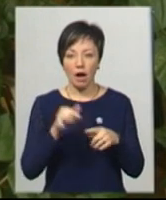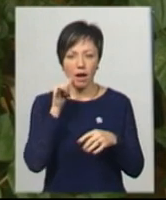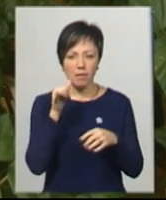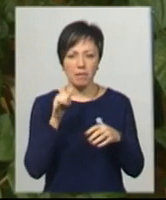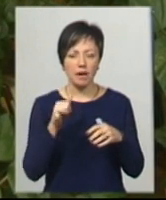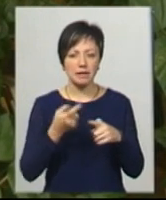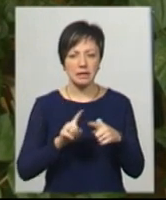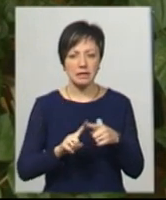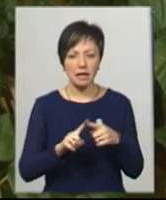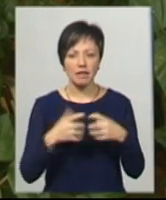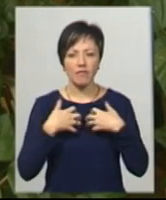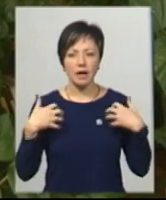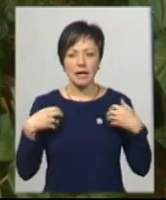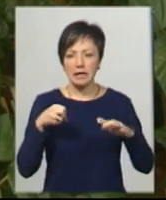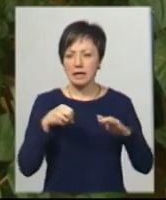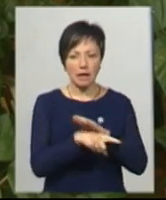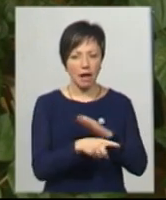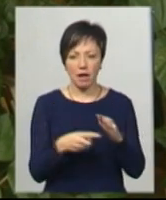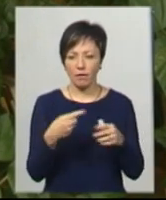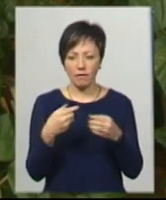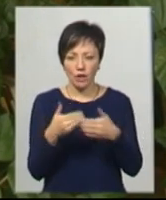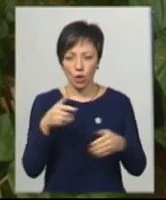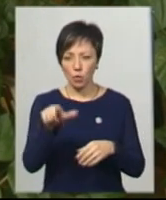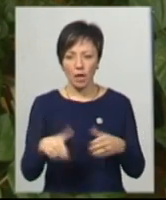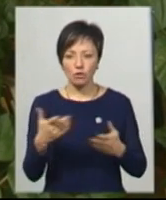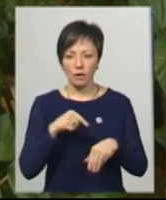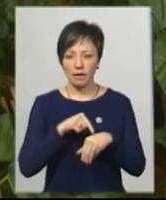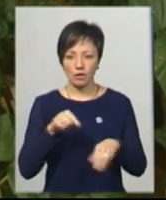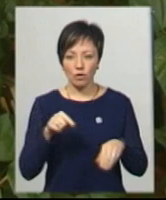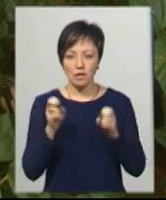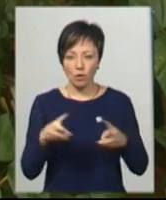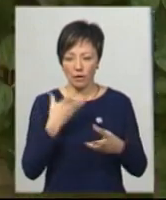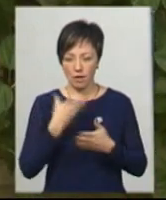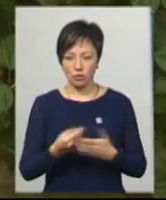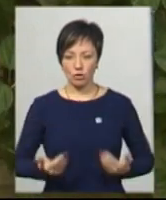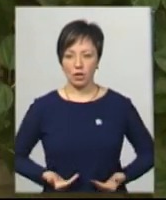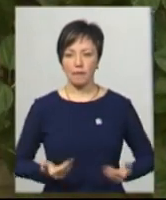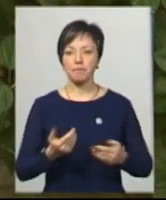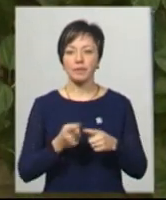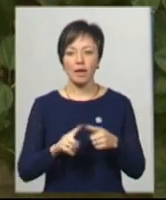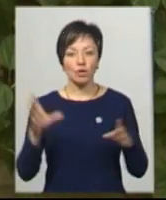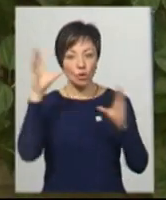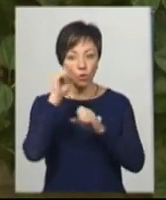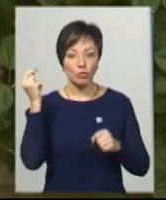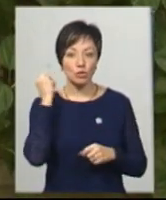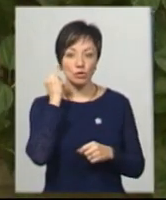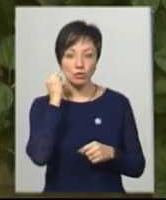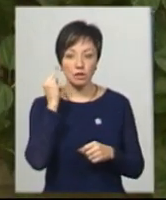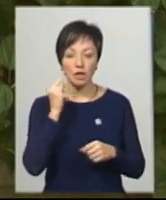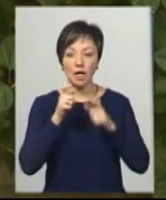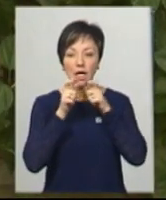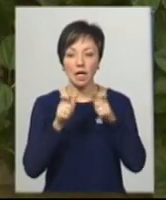істота, яка тікає від людини, як і будь-яка звірина, якщо вона не відчуває загрози для власного життя. Одно разу серед ночі, почувши